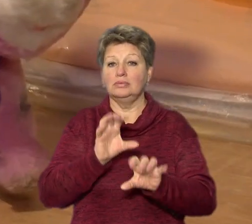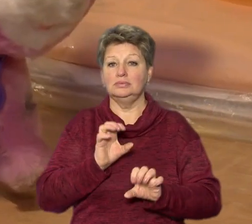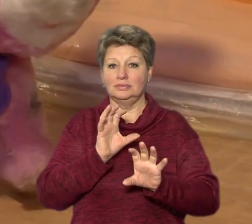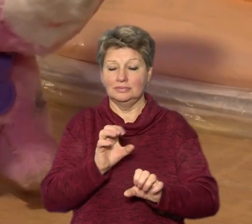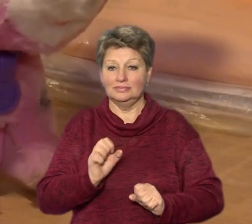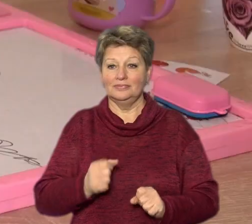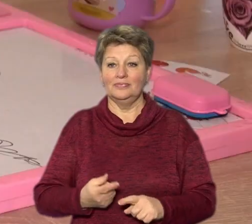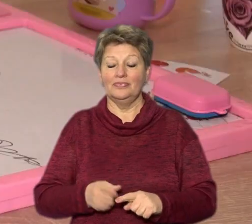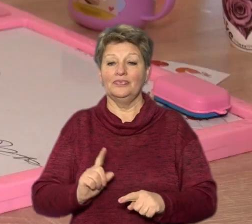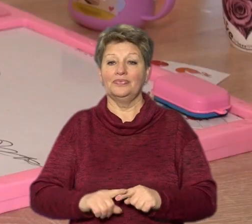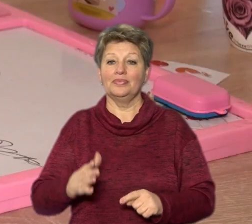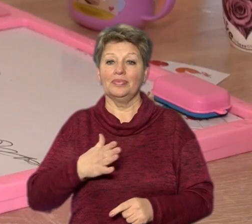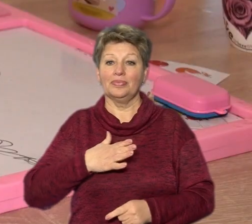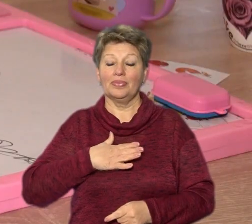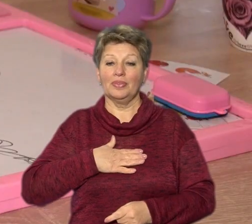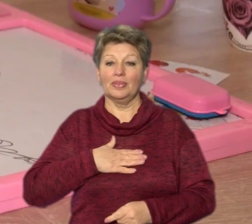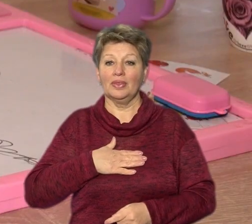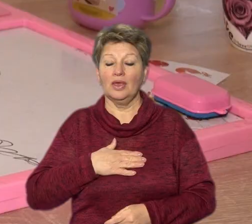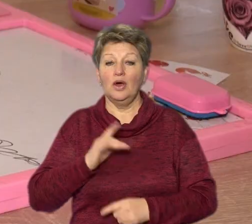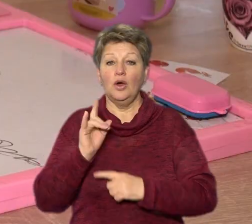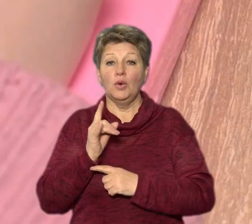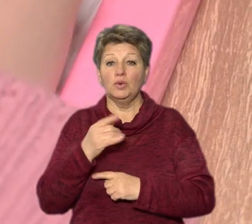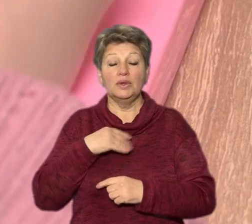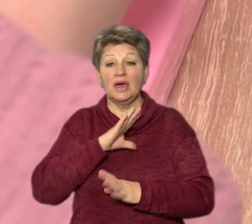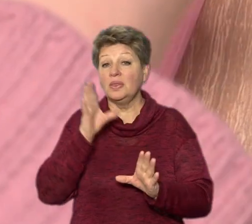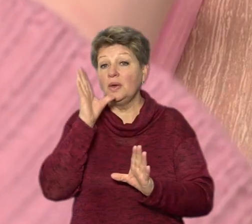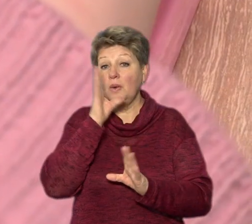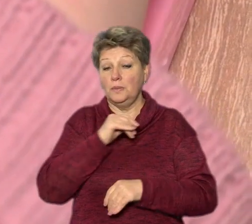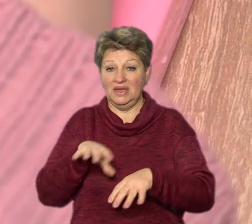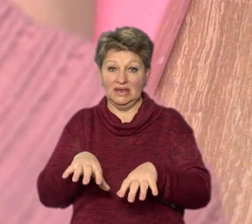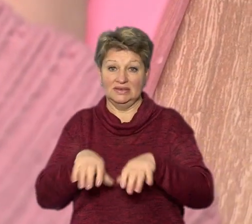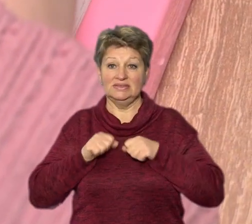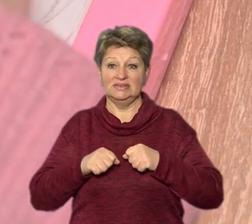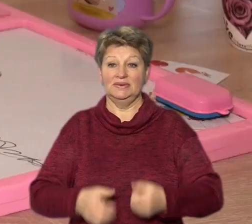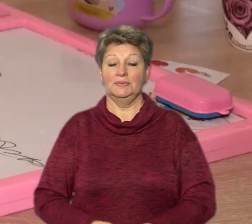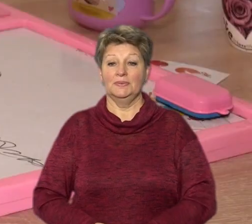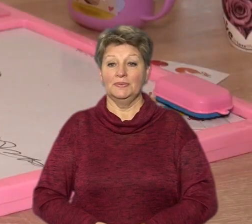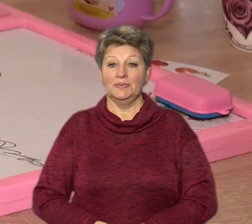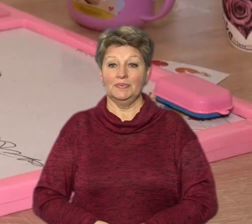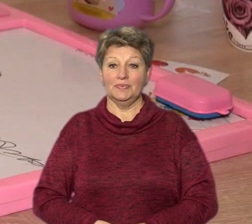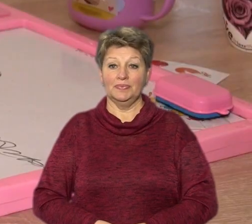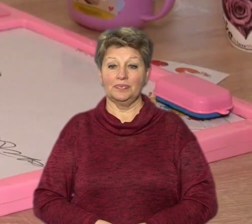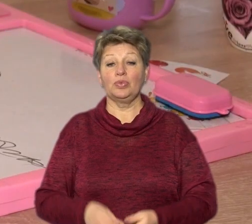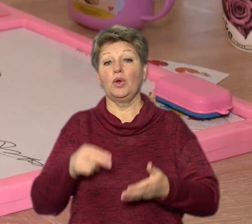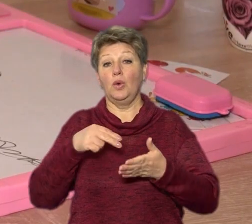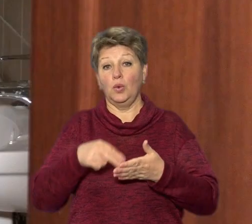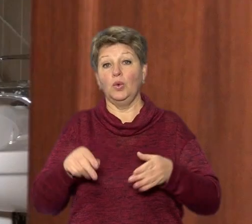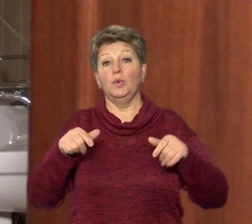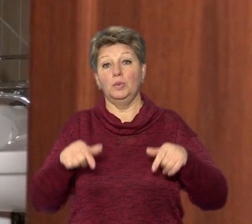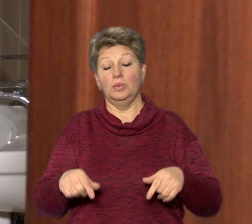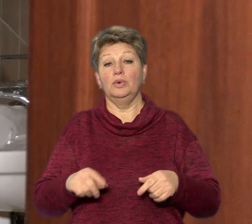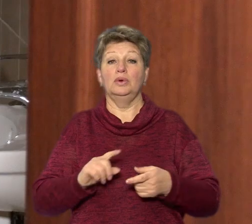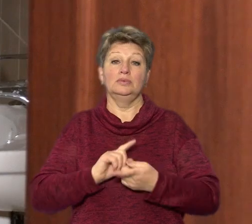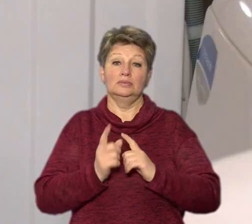Началась війна, і я не успіла даже куклу забрати. Купляли нові тут, і стало багато.